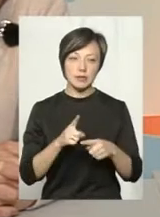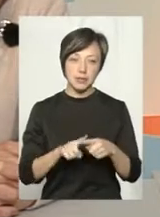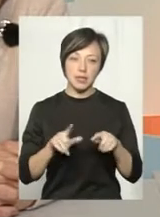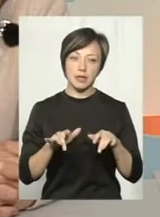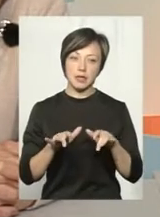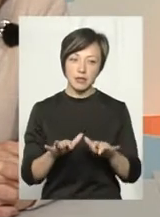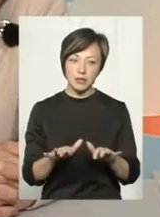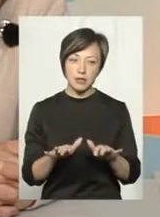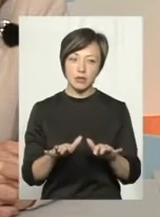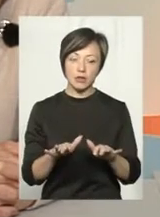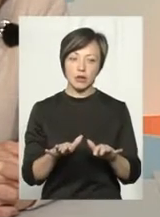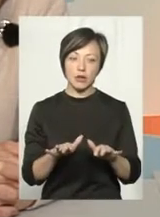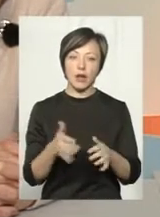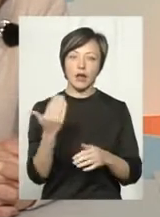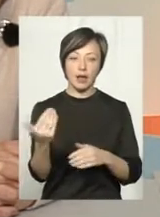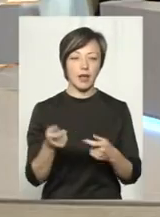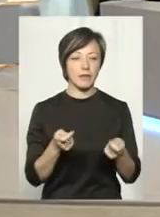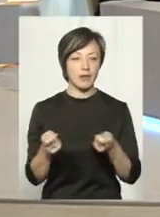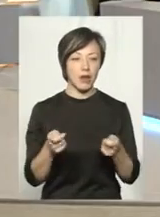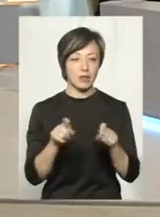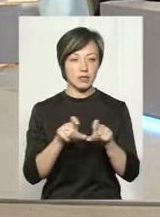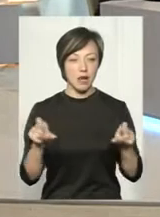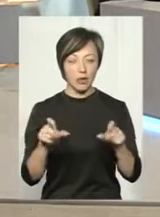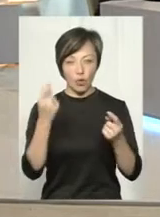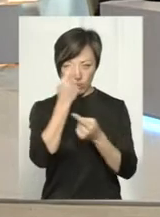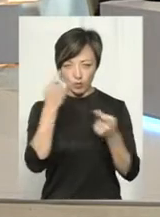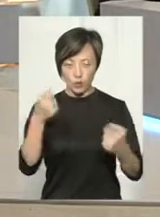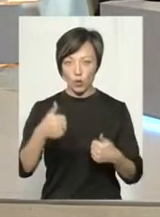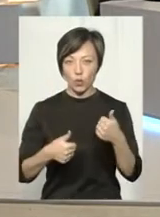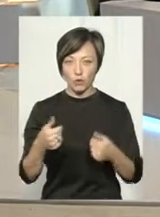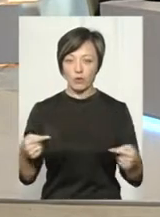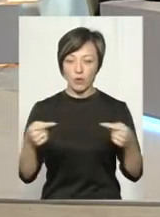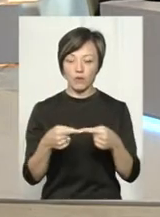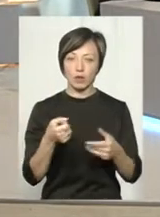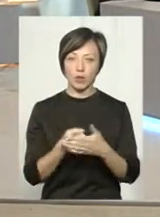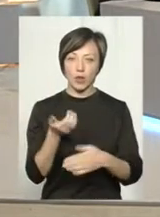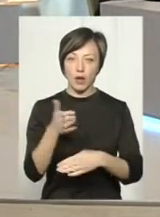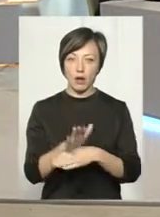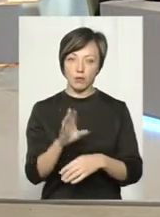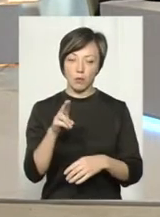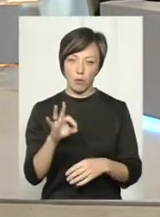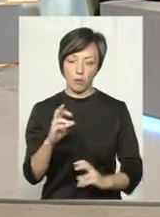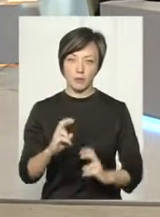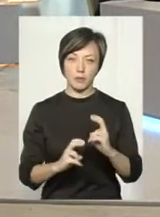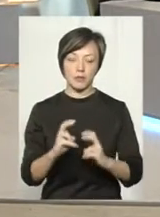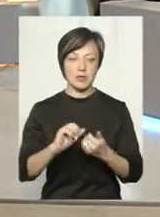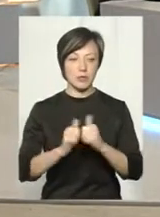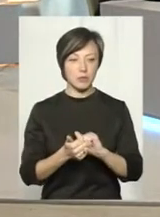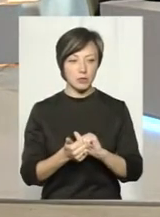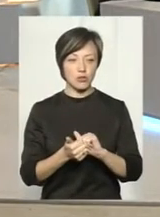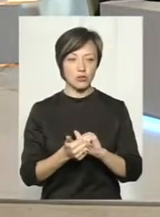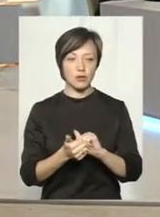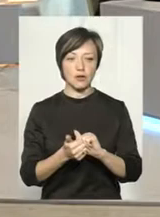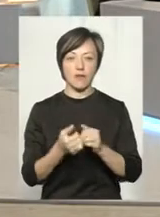керівника закладу об'явити конкурс відповідно до наказу по підприємству, об'явити конкурс на заміщення, якщо